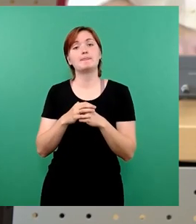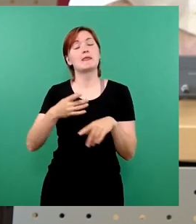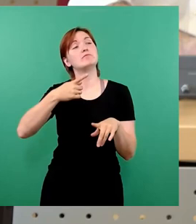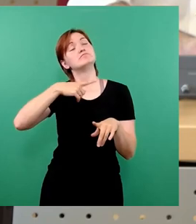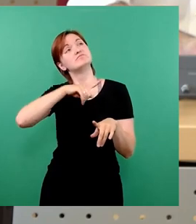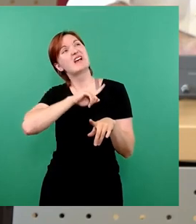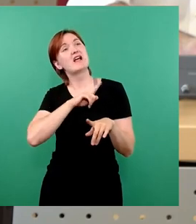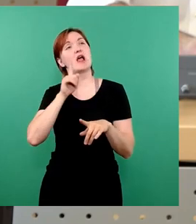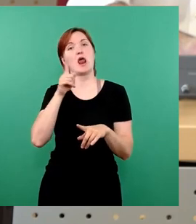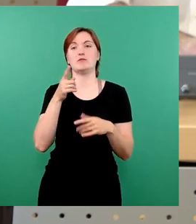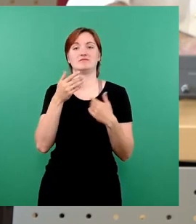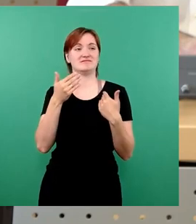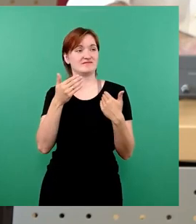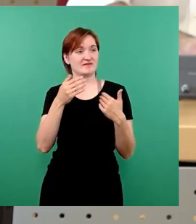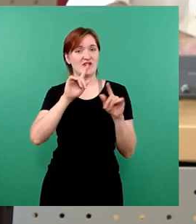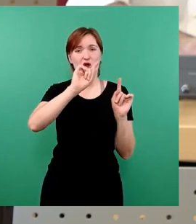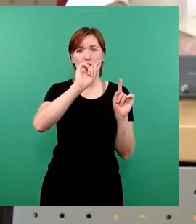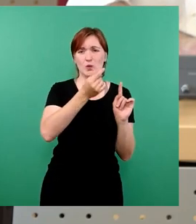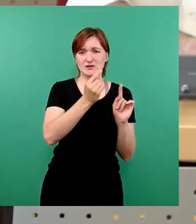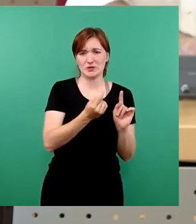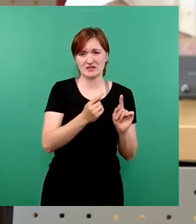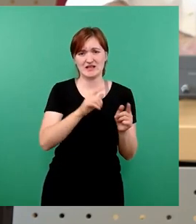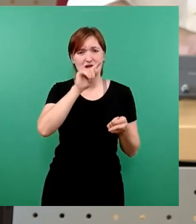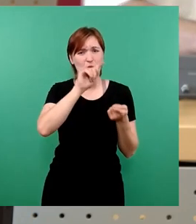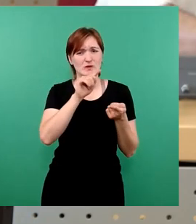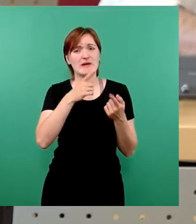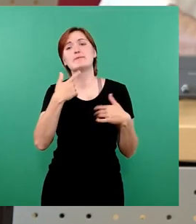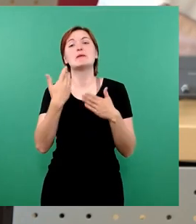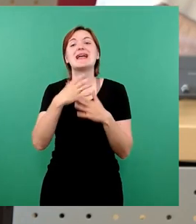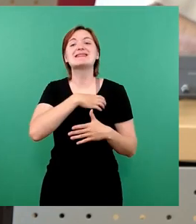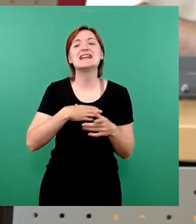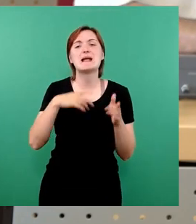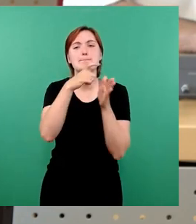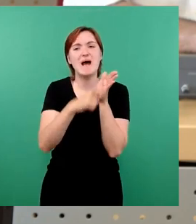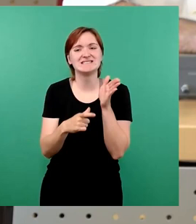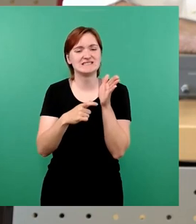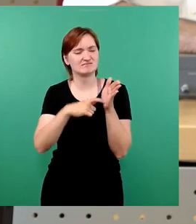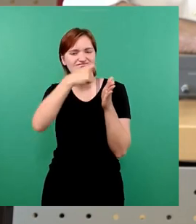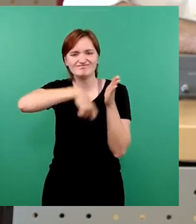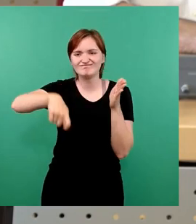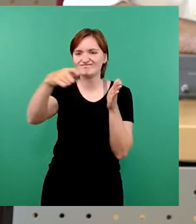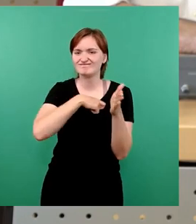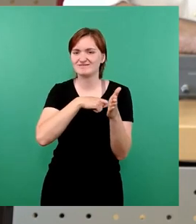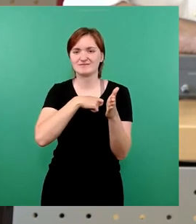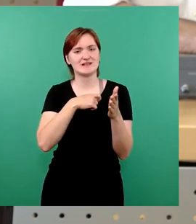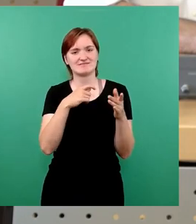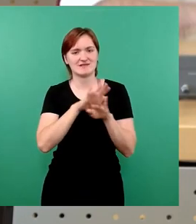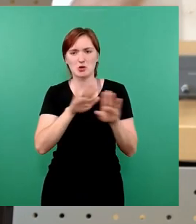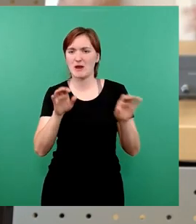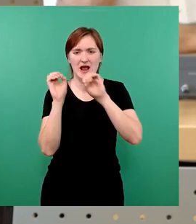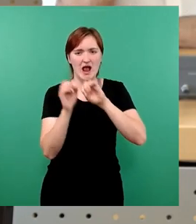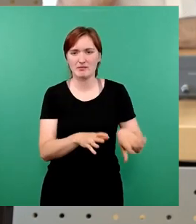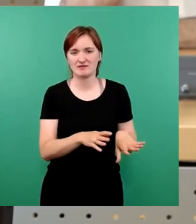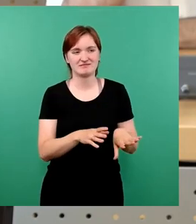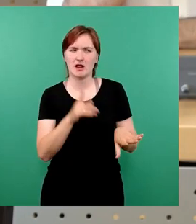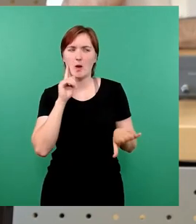auch des Kürzen beim Dresdenpass, was Sie vorschlagen oder den überhaupt sozusagen aufzugeben, für den falschen